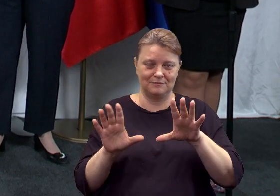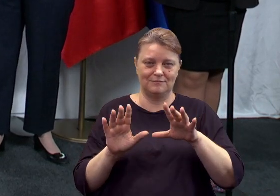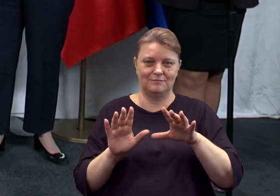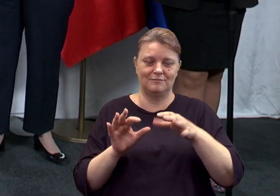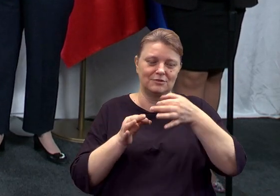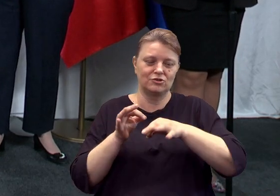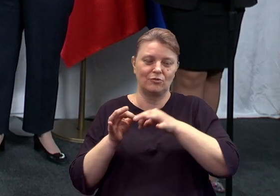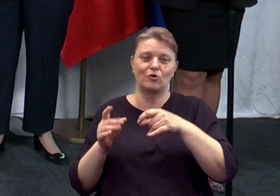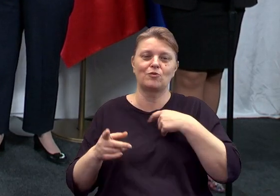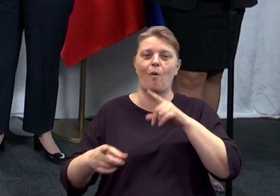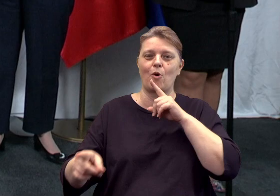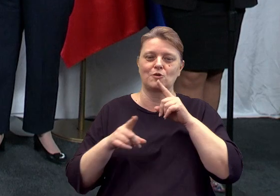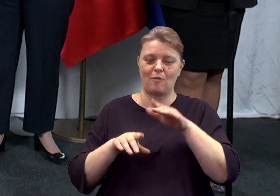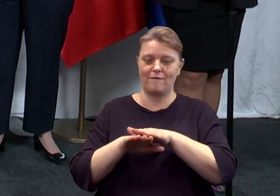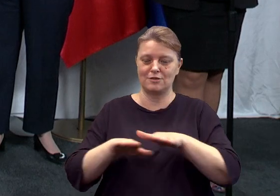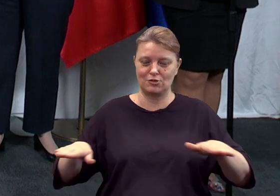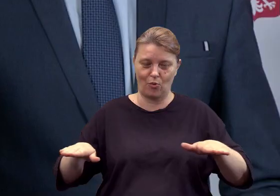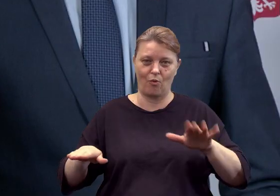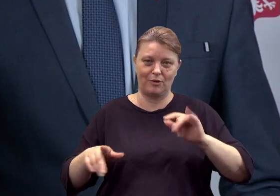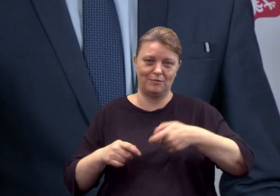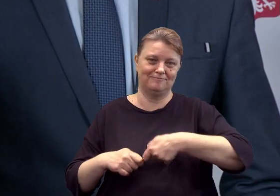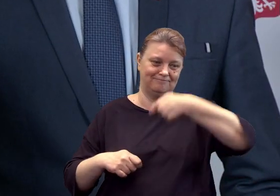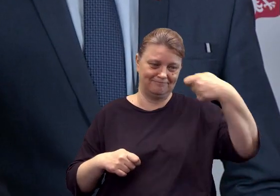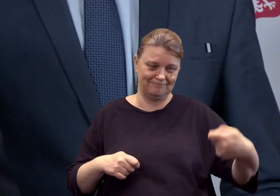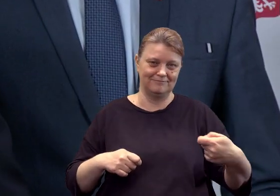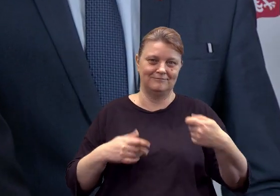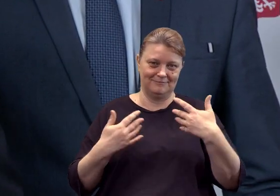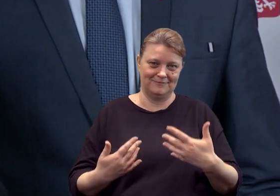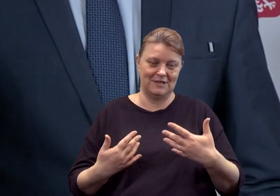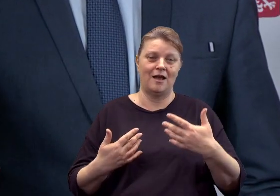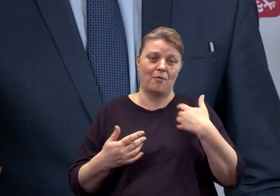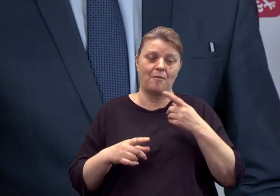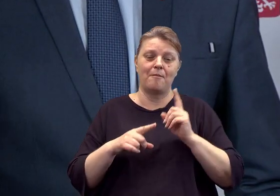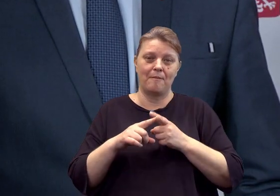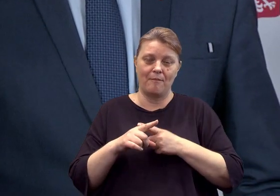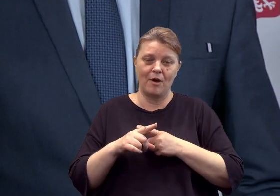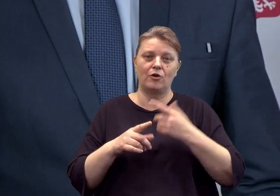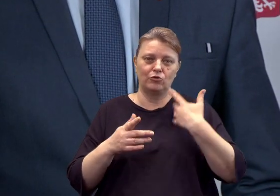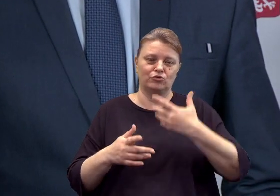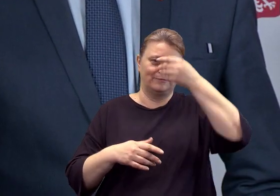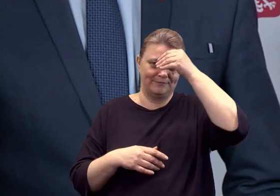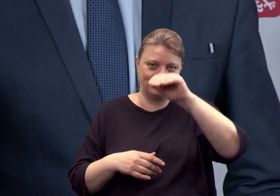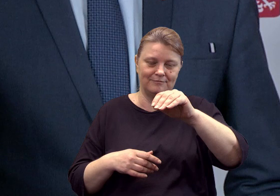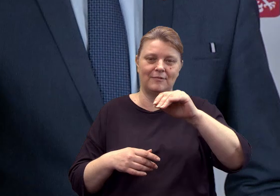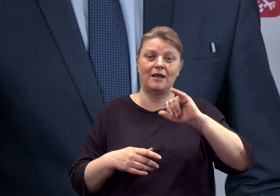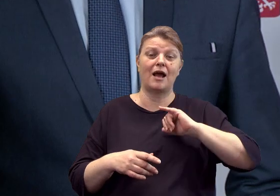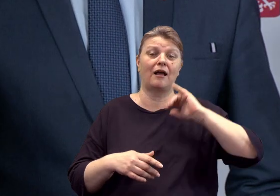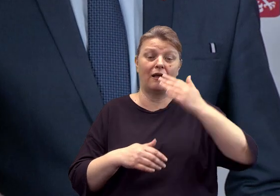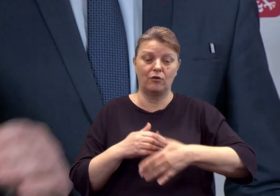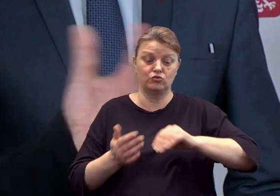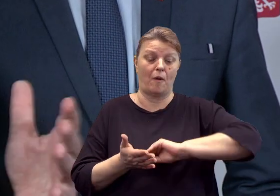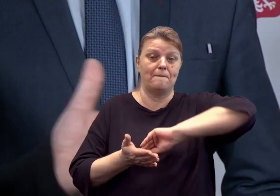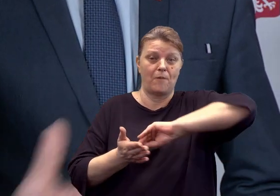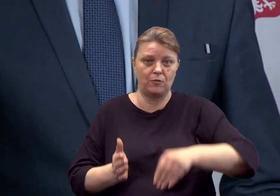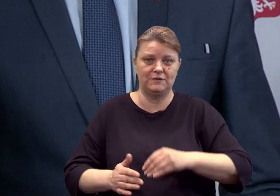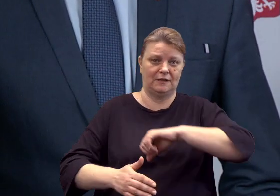są rozmowy przy stole, żeby je kontynuować. Później chcielibyśmy państwa informować bardziej o już konkretach i konkluzjach podpisanych, aniżeli